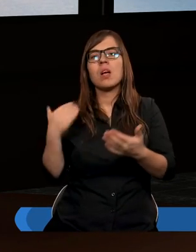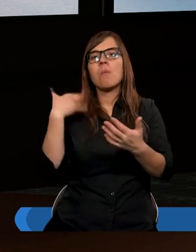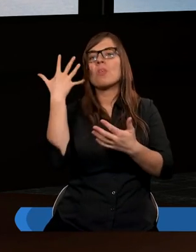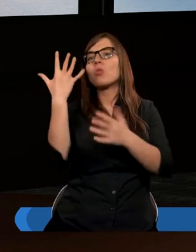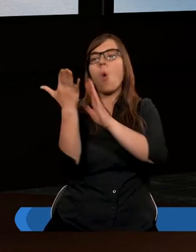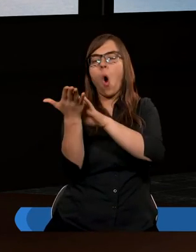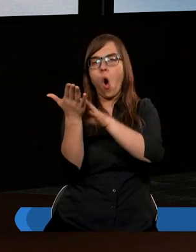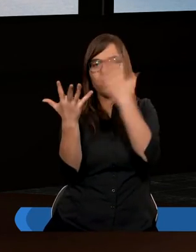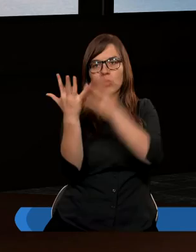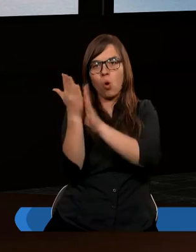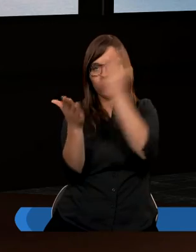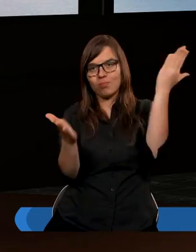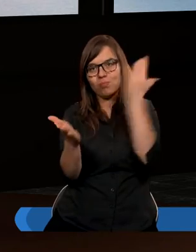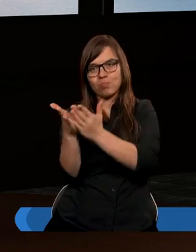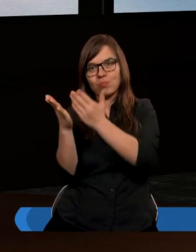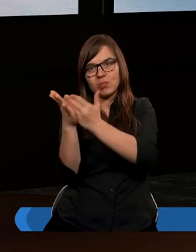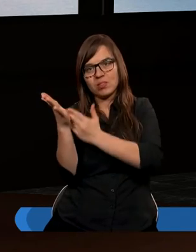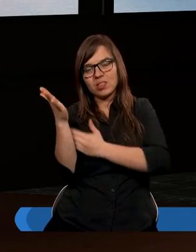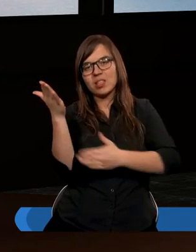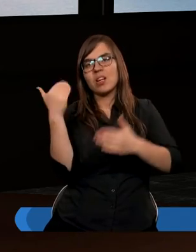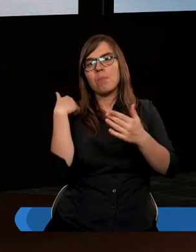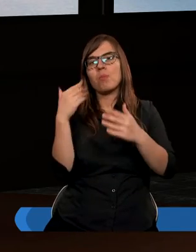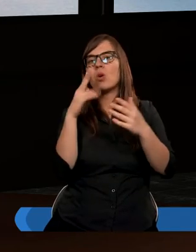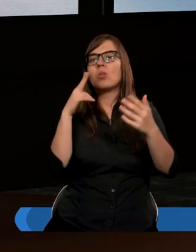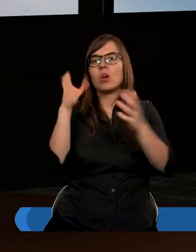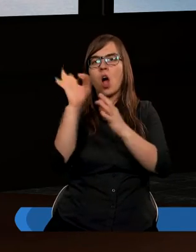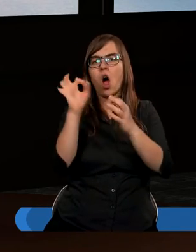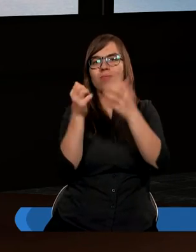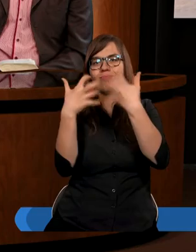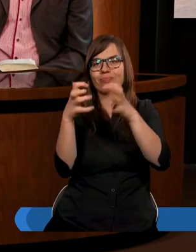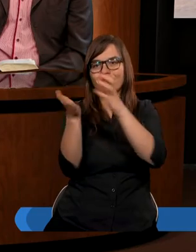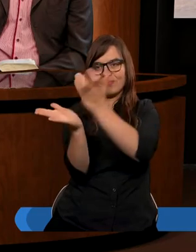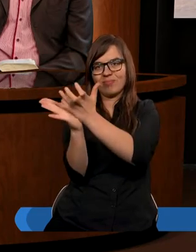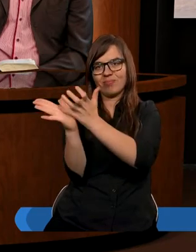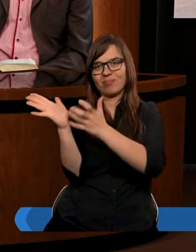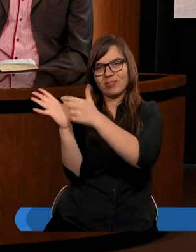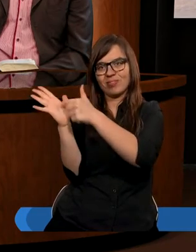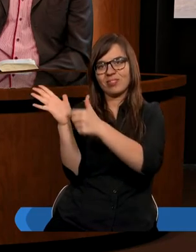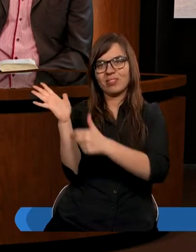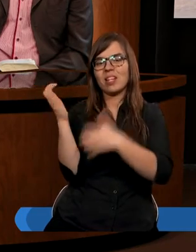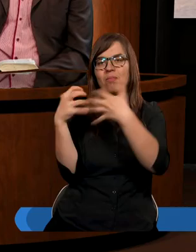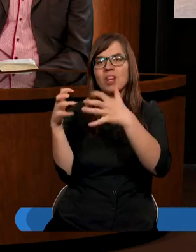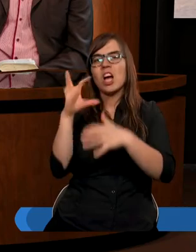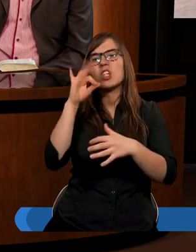całkowicie środek dłoni był całkowicie poprzecinany wszystkie ścięgna